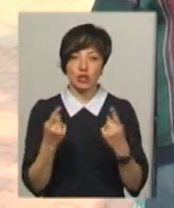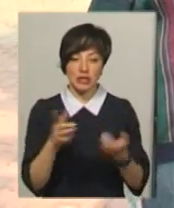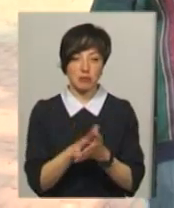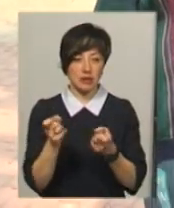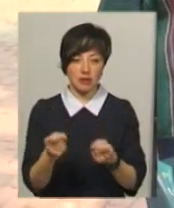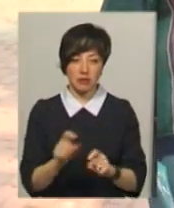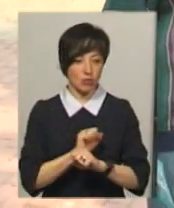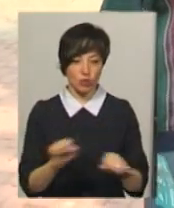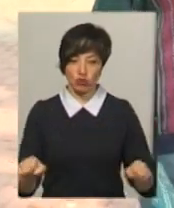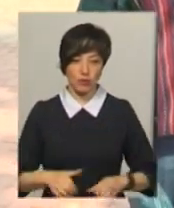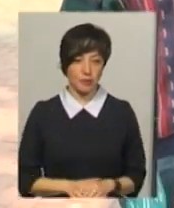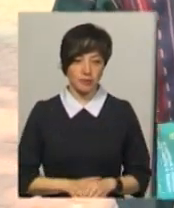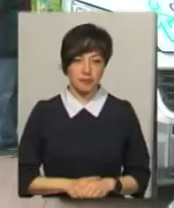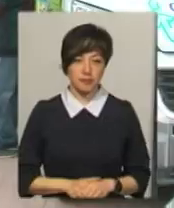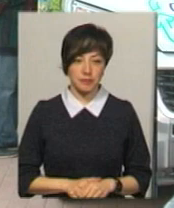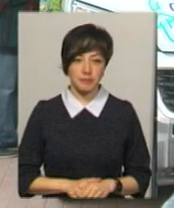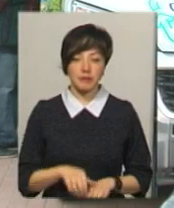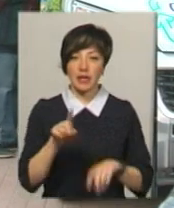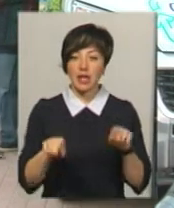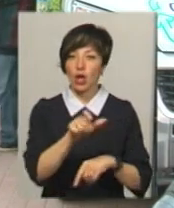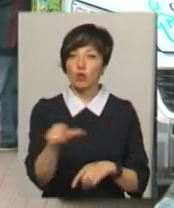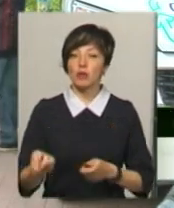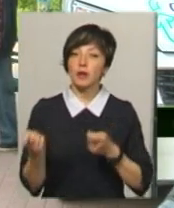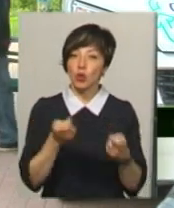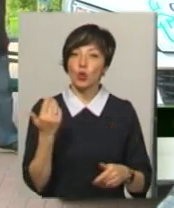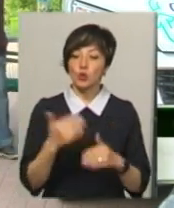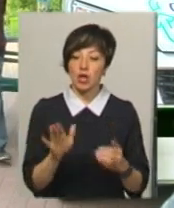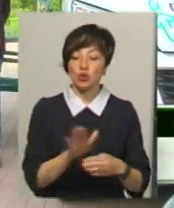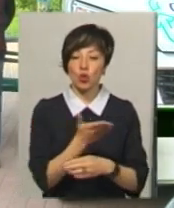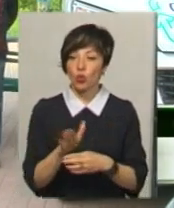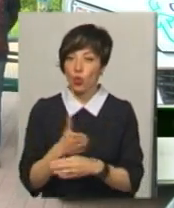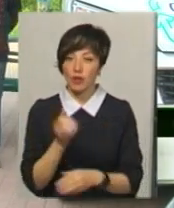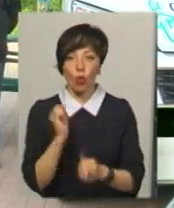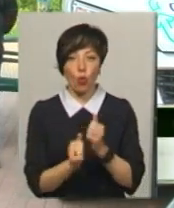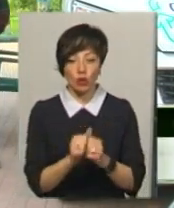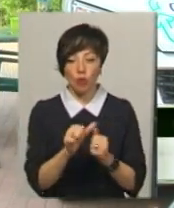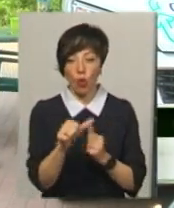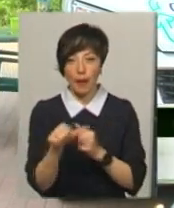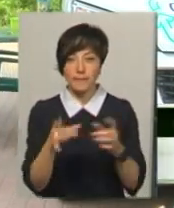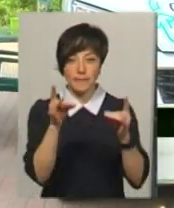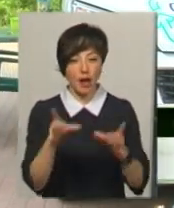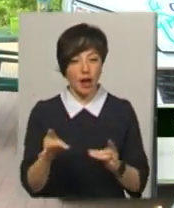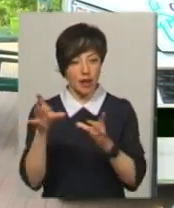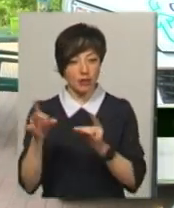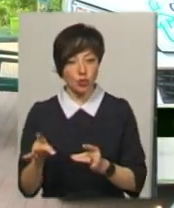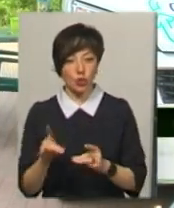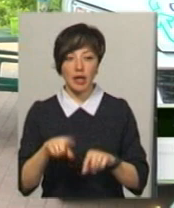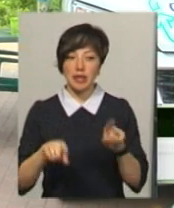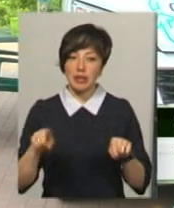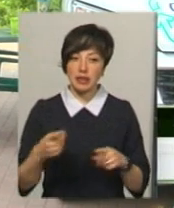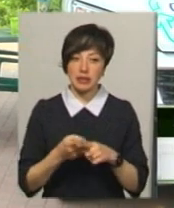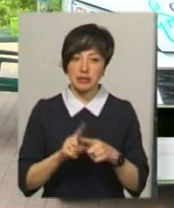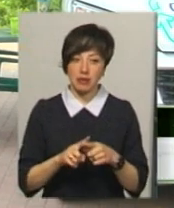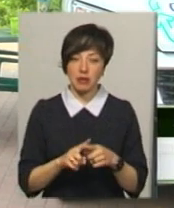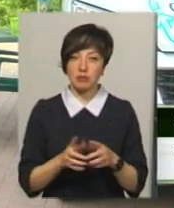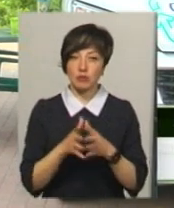смітник, викидати не можна. Деякі люди приносять вже сортоване, тобто кожне в окремому пакетику. Деякі, це